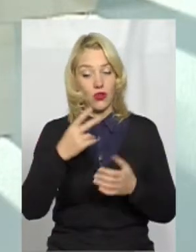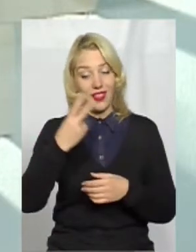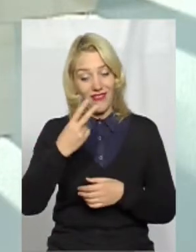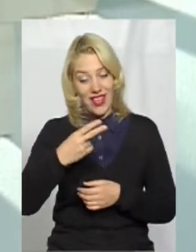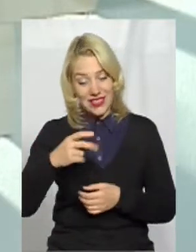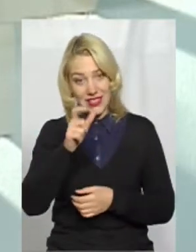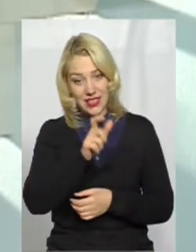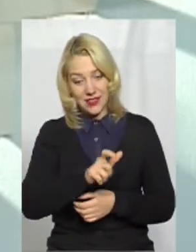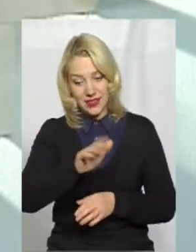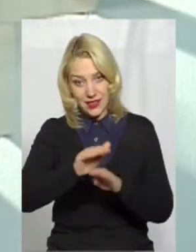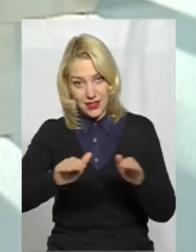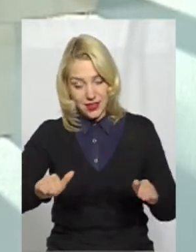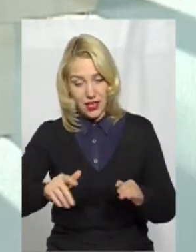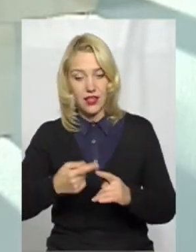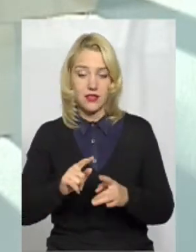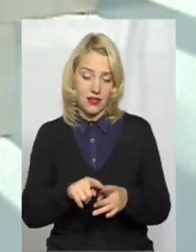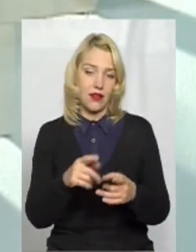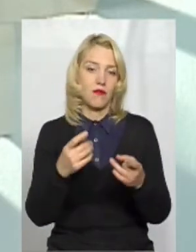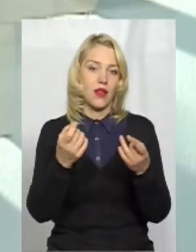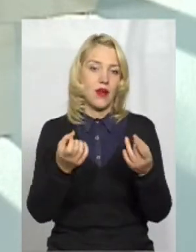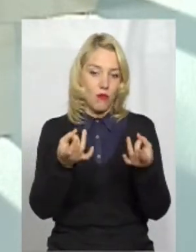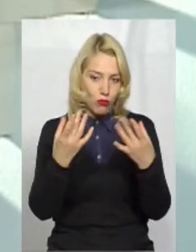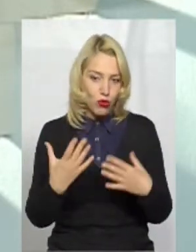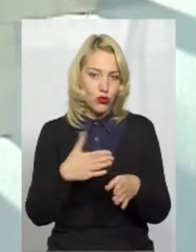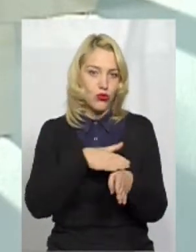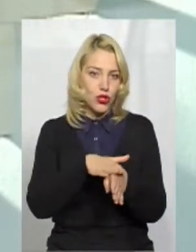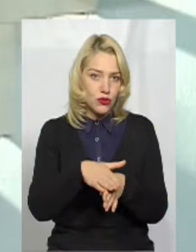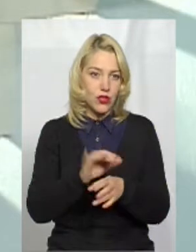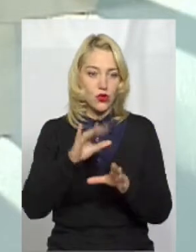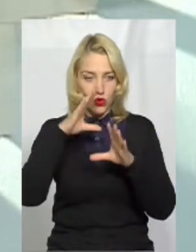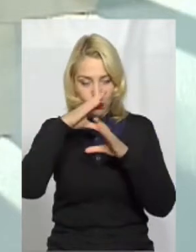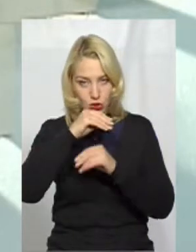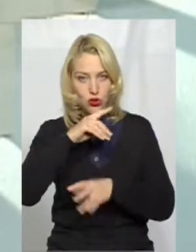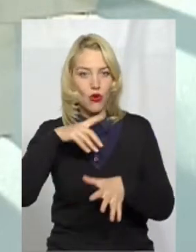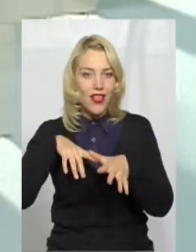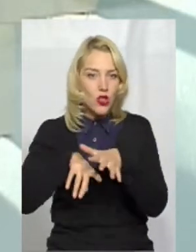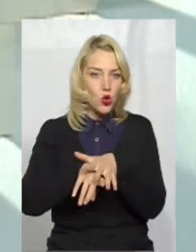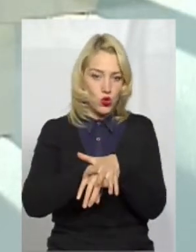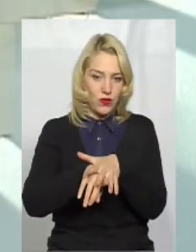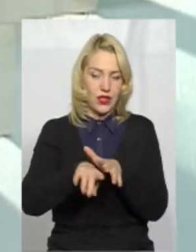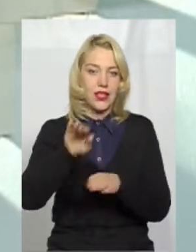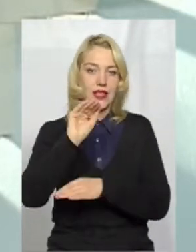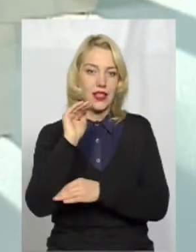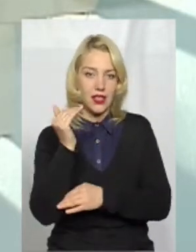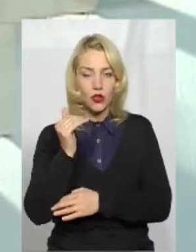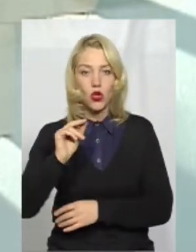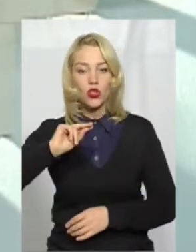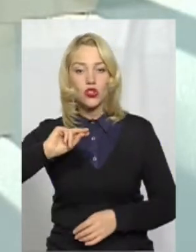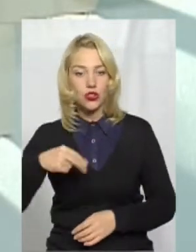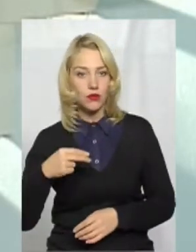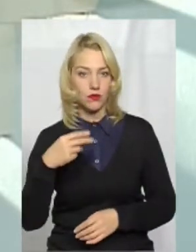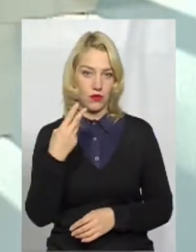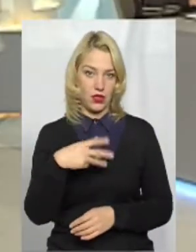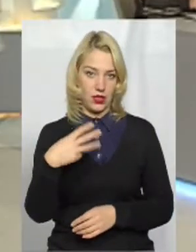учнів в класі, це набагато простіше здійснити, реалізувати і успішніше інклюзувати дитину, аніж це 30 дітей.